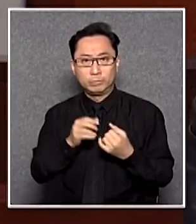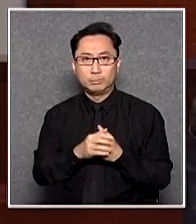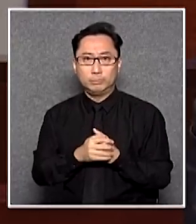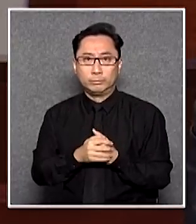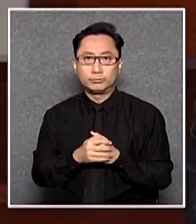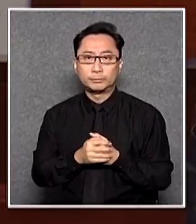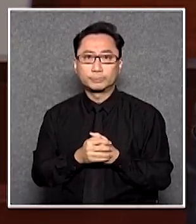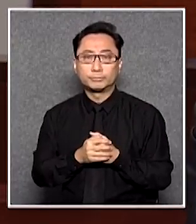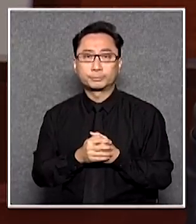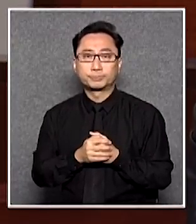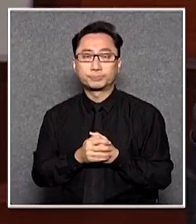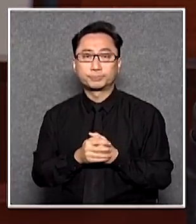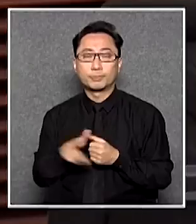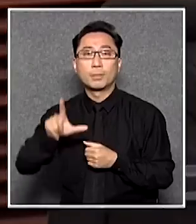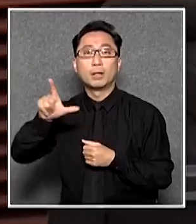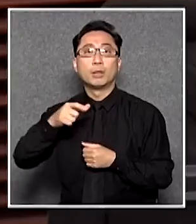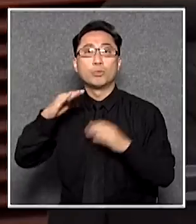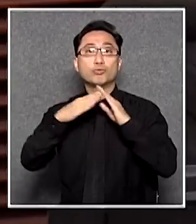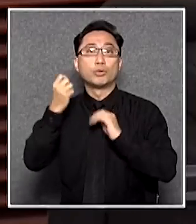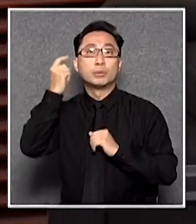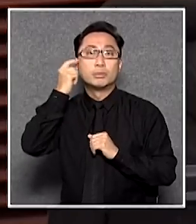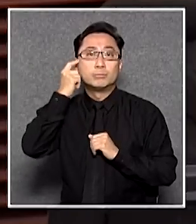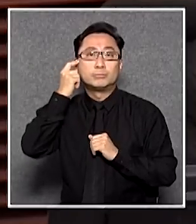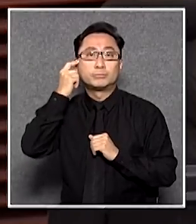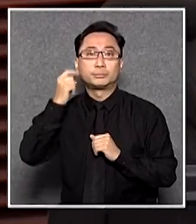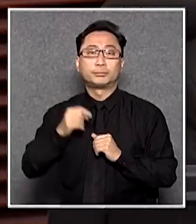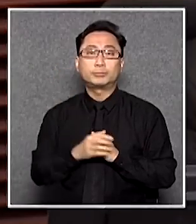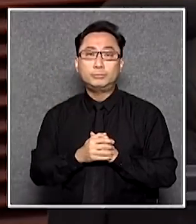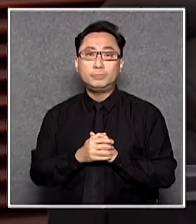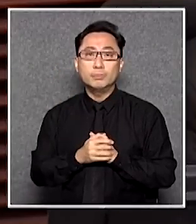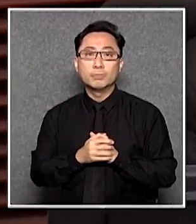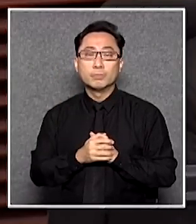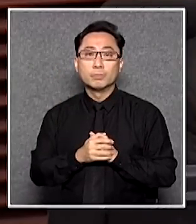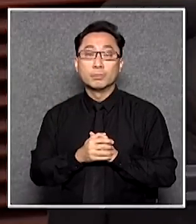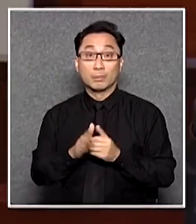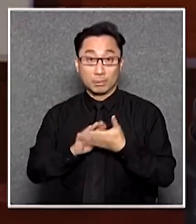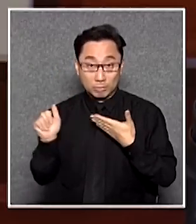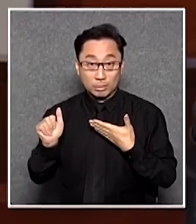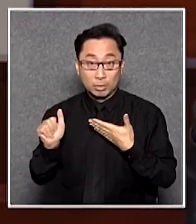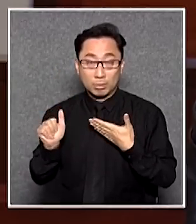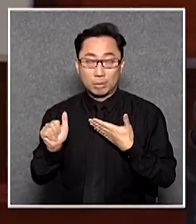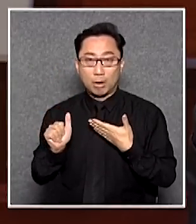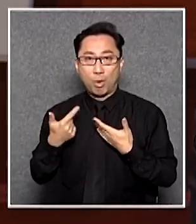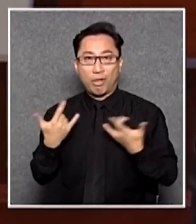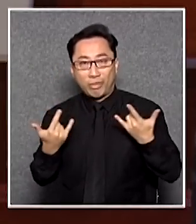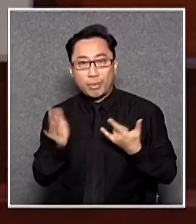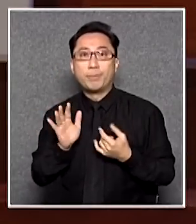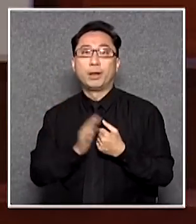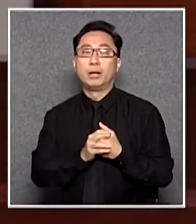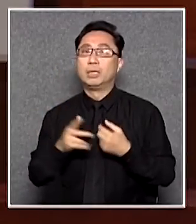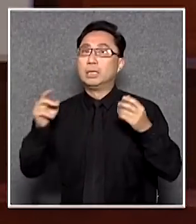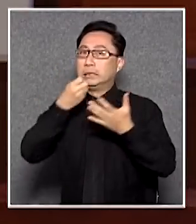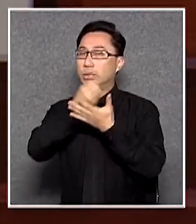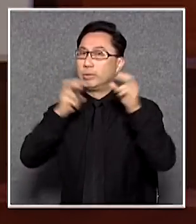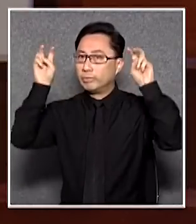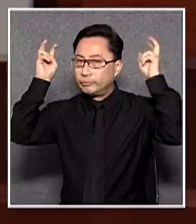江華局長你明明我講什麼我是不是講到一塊塊不是我講到一塊塊是這條條例的標題講到